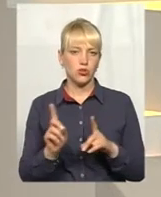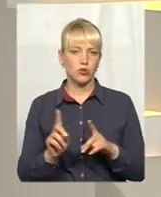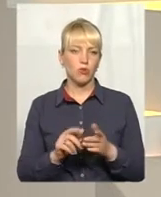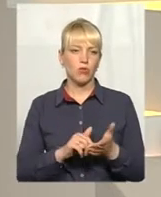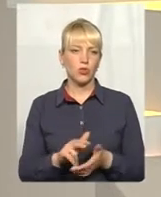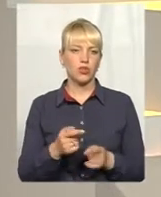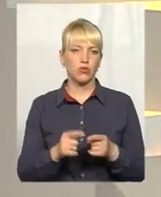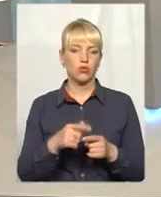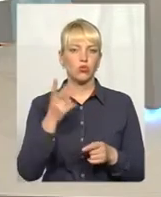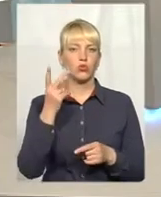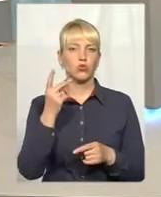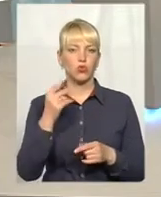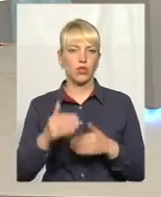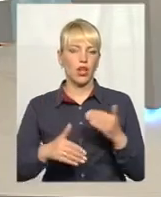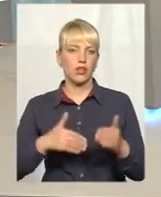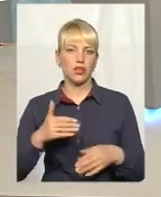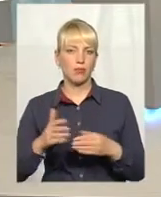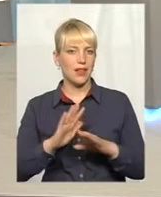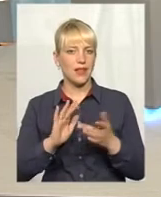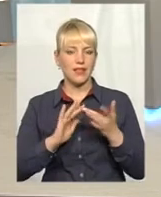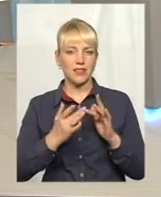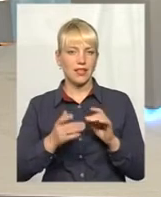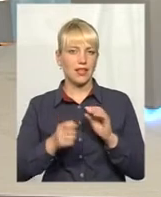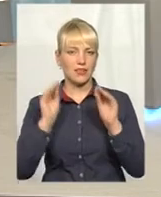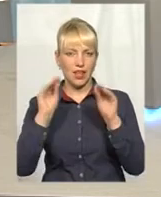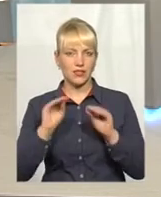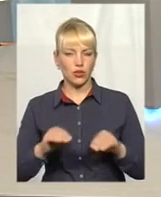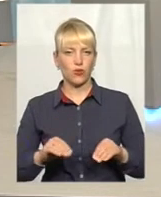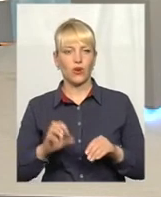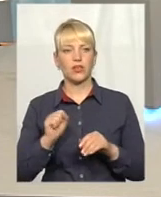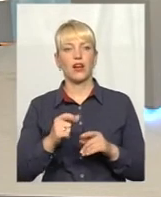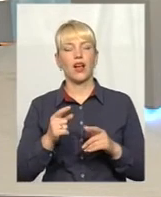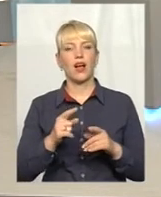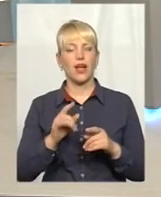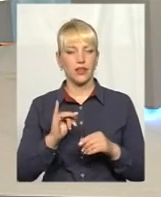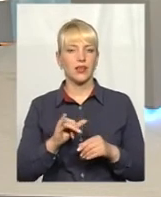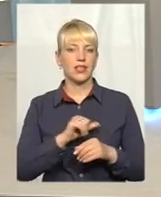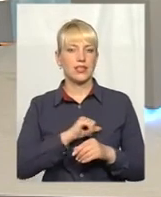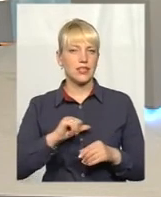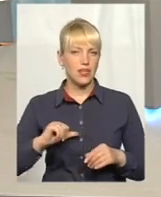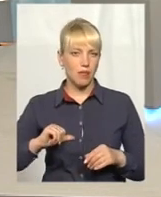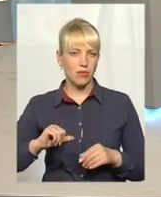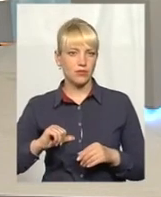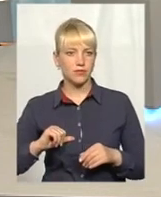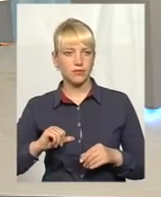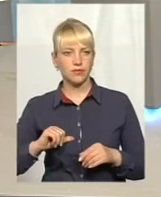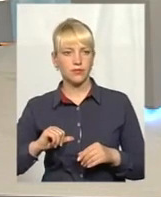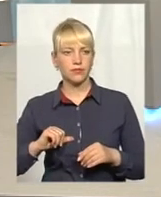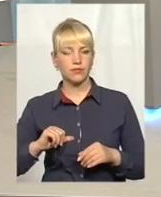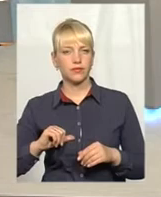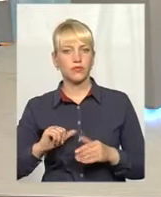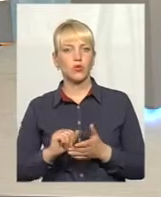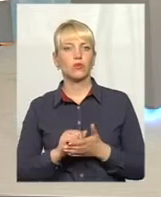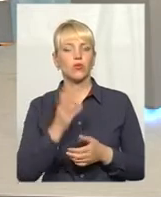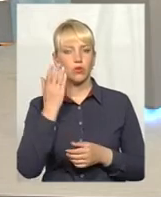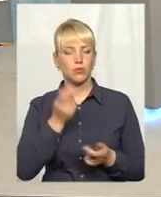той другий етап, вже не інтернет-анкетування, а вже безпосередньо сам, коли вже документи